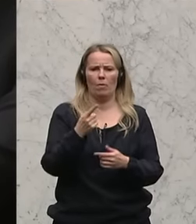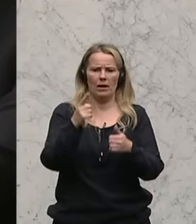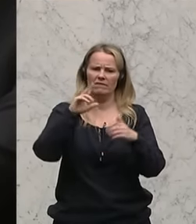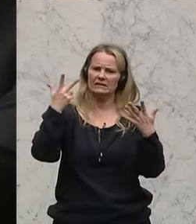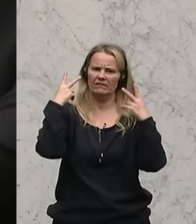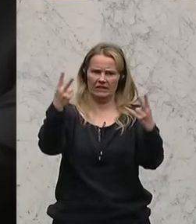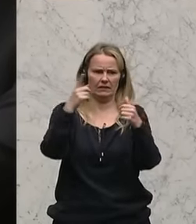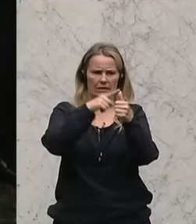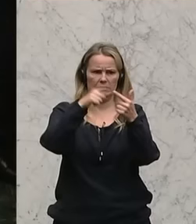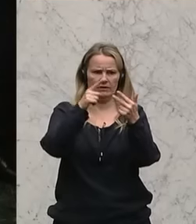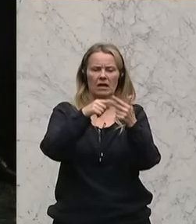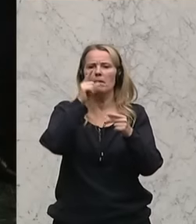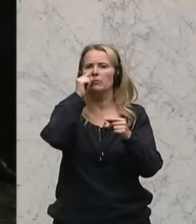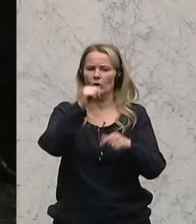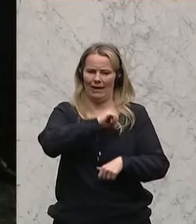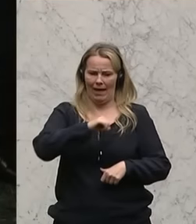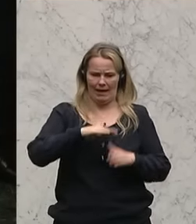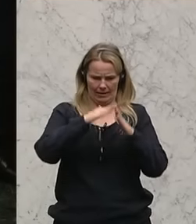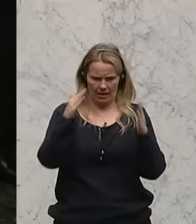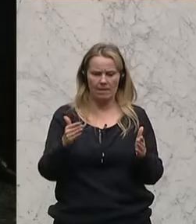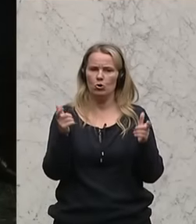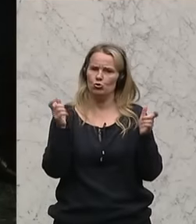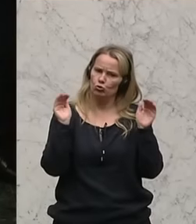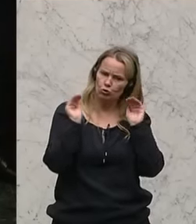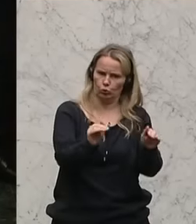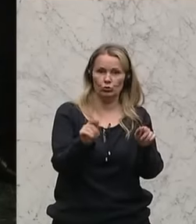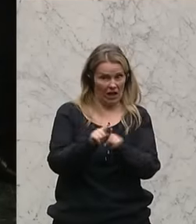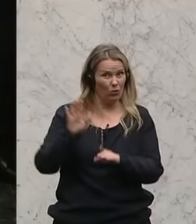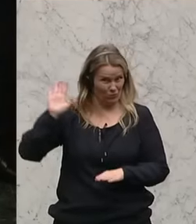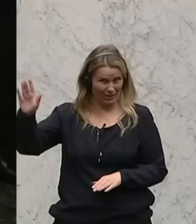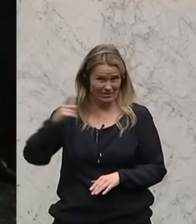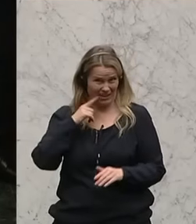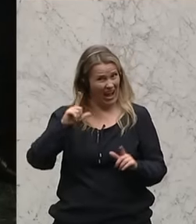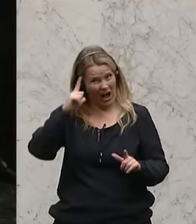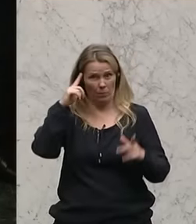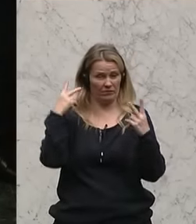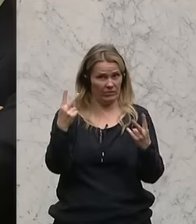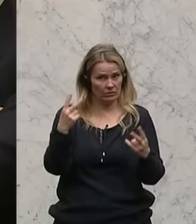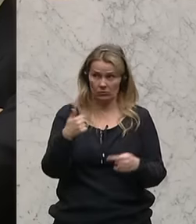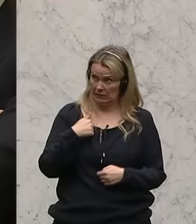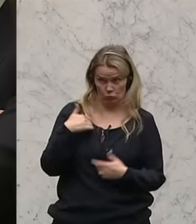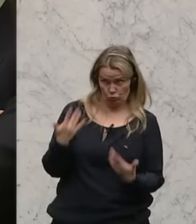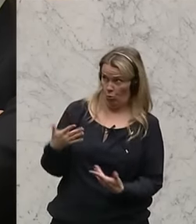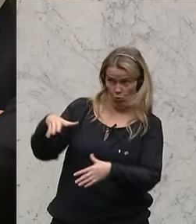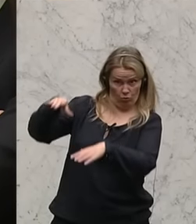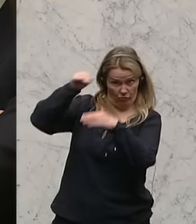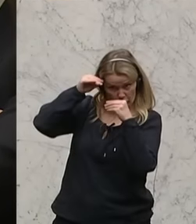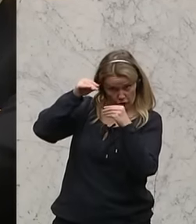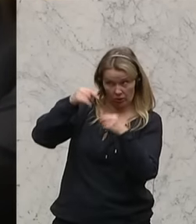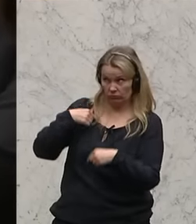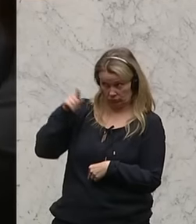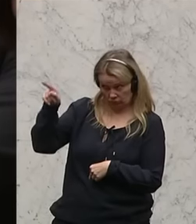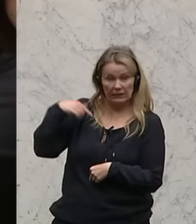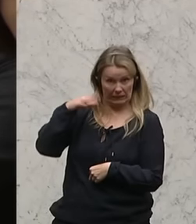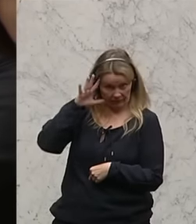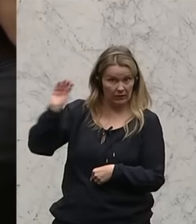den Schutz des Eigenheims hervorzustreichen, auch in Ihrer Tätigkeit. Das verstehe ich aber auch in der Form und wir nehmen Sie dabei